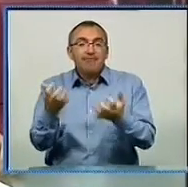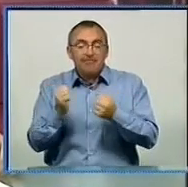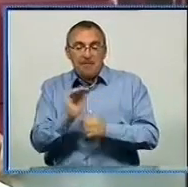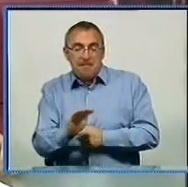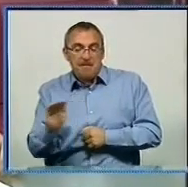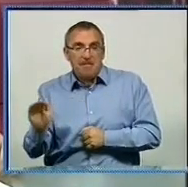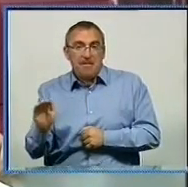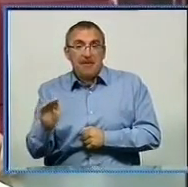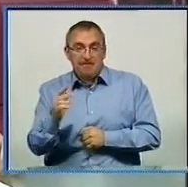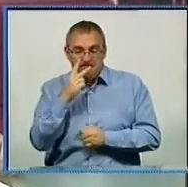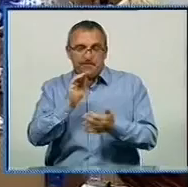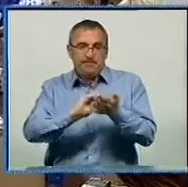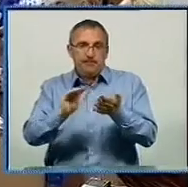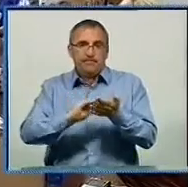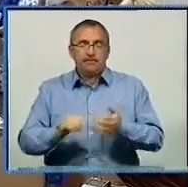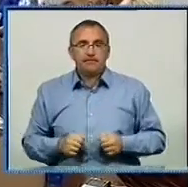репортажі Інни Примак.